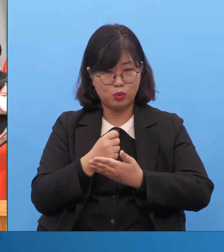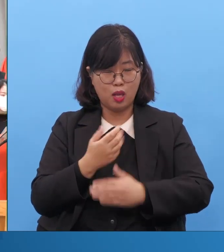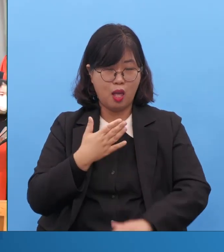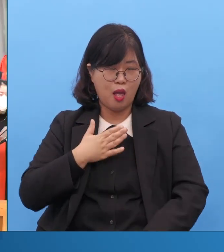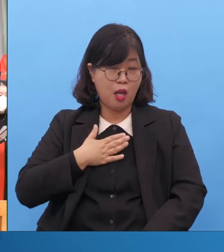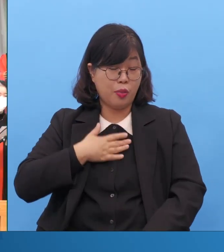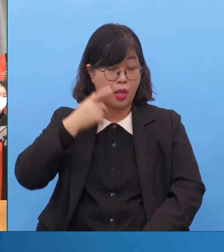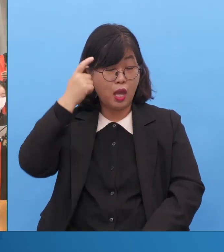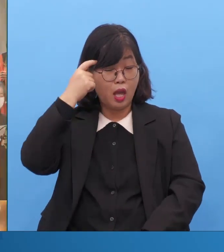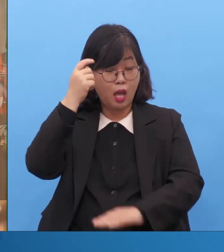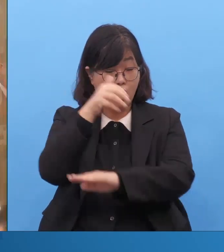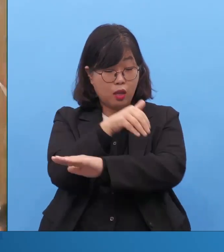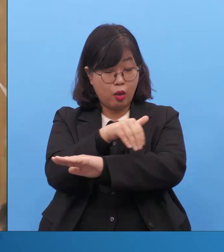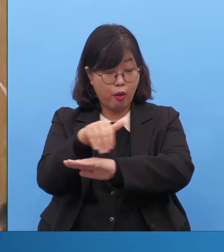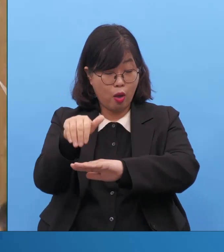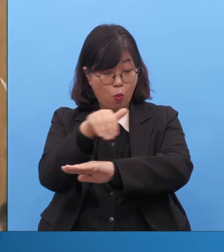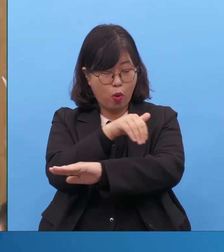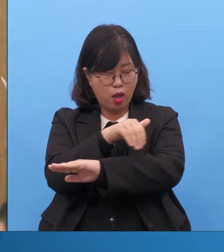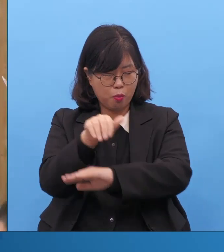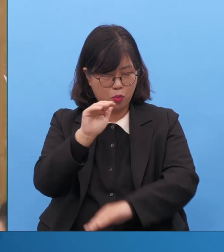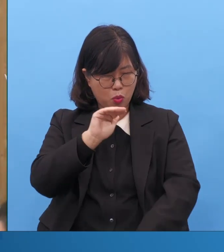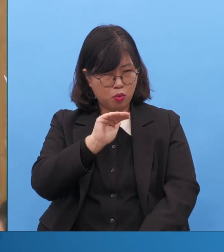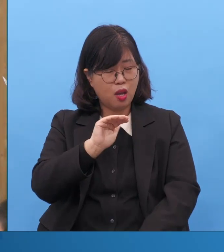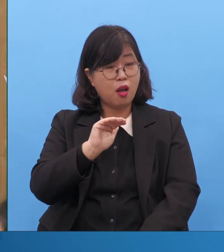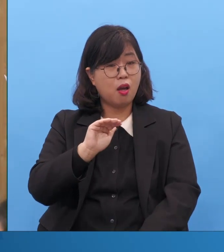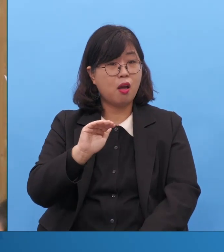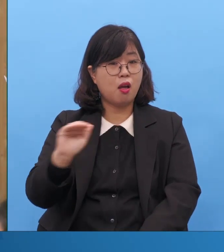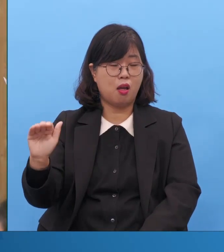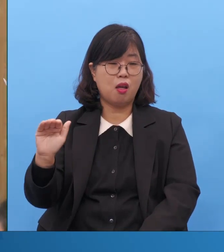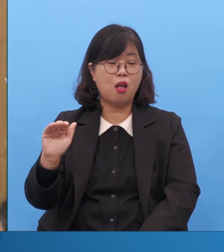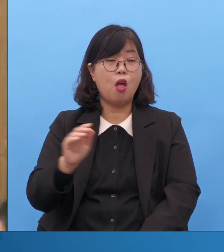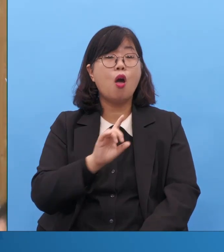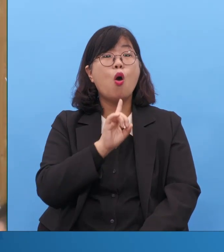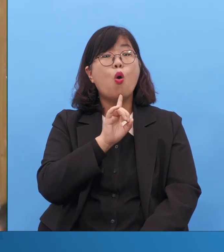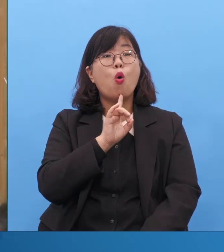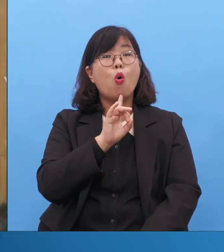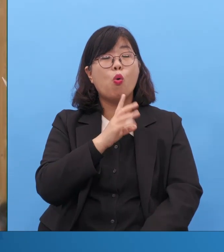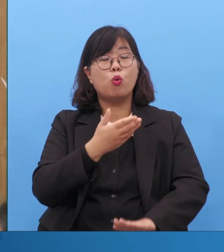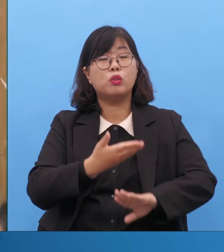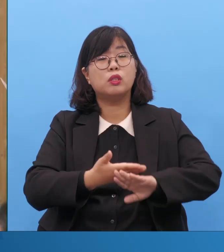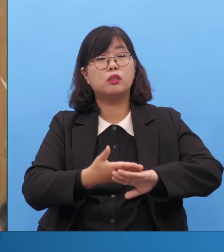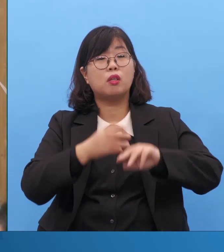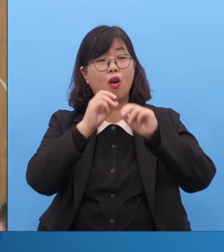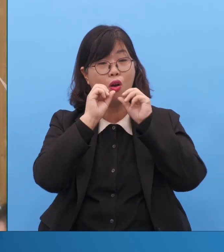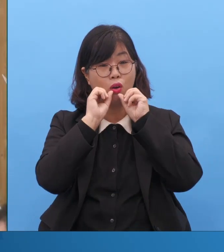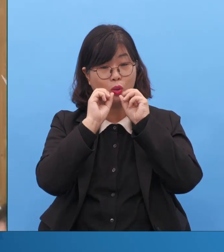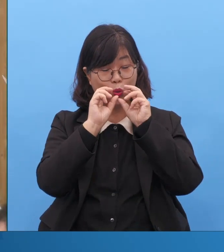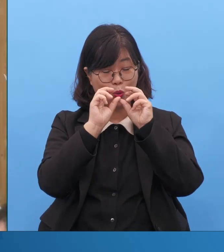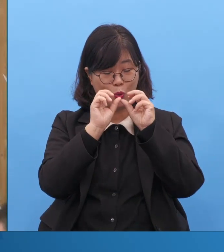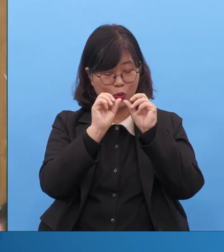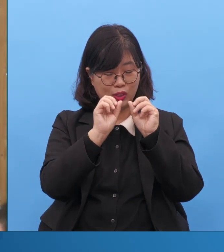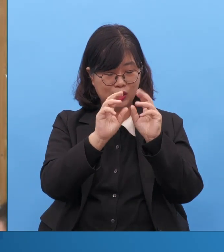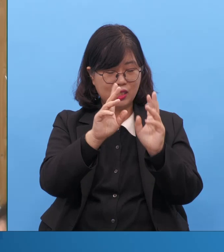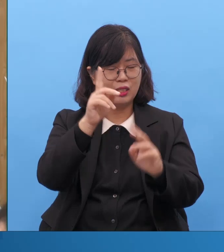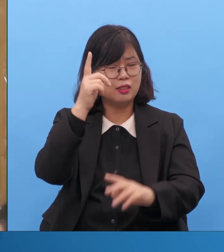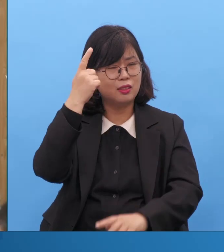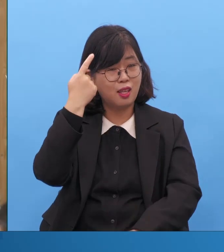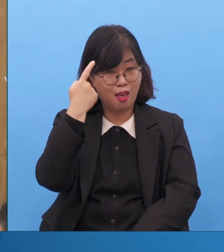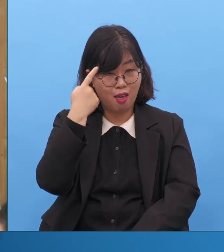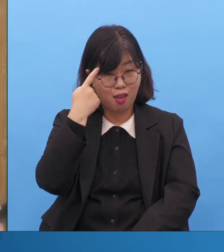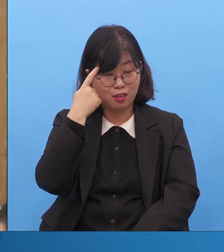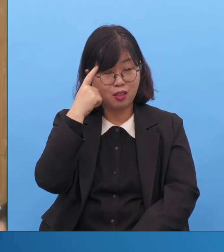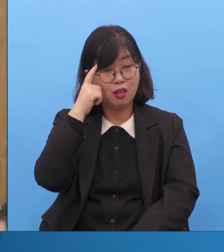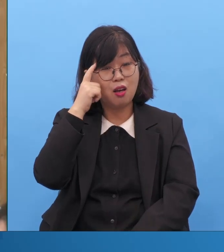내 대략보다 오직 성녀를